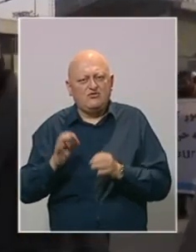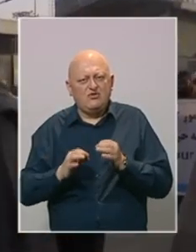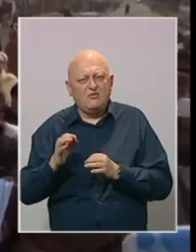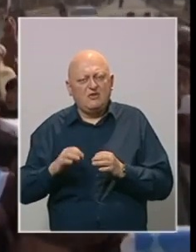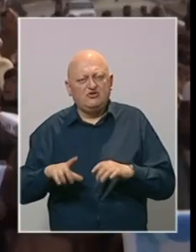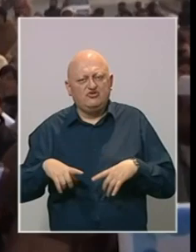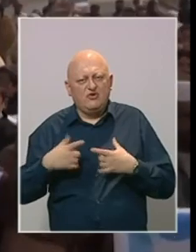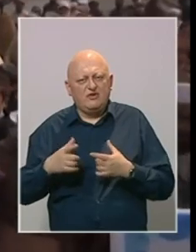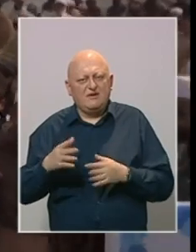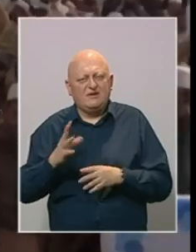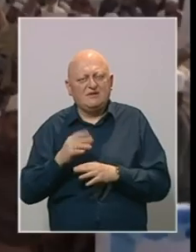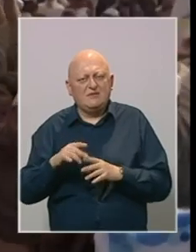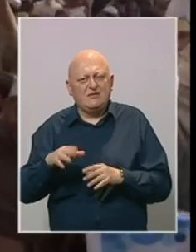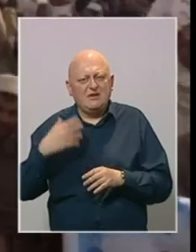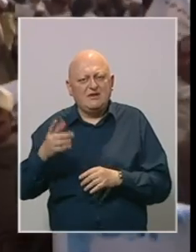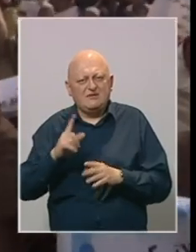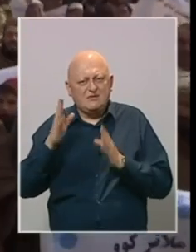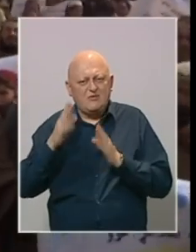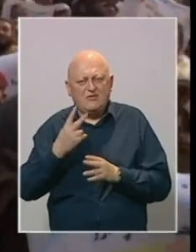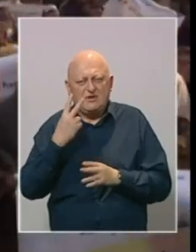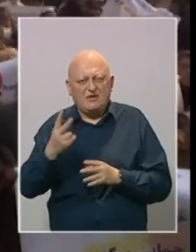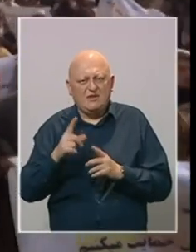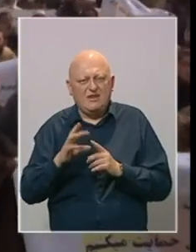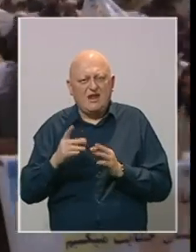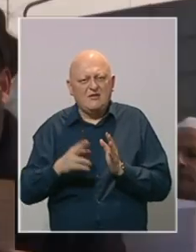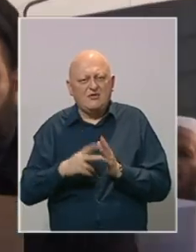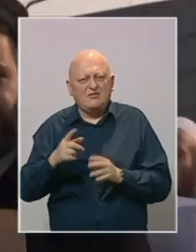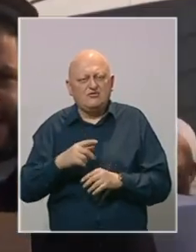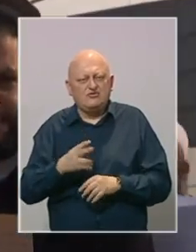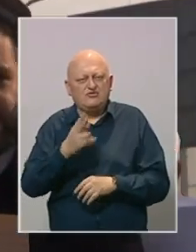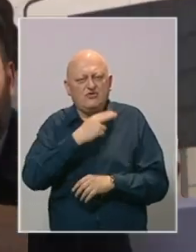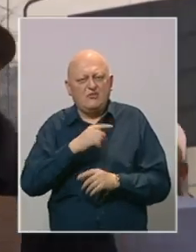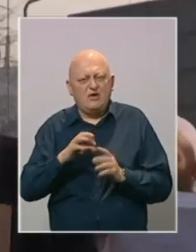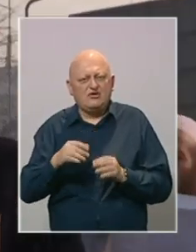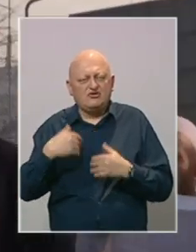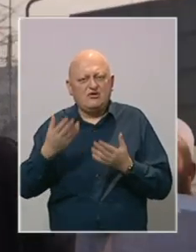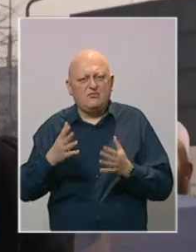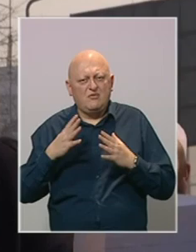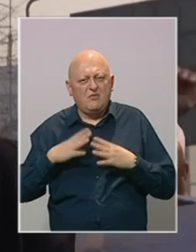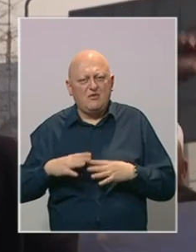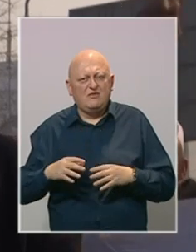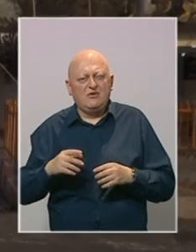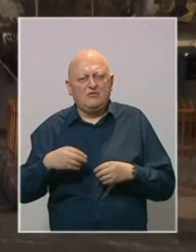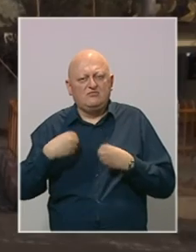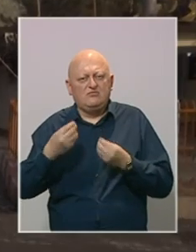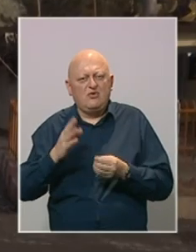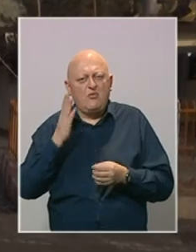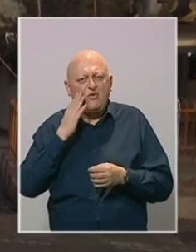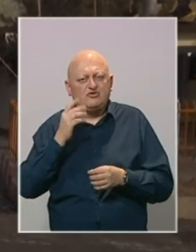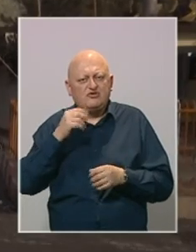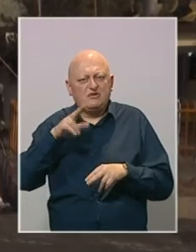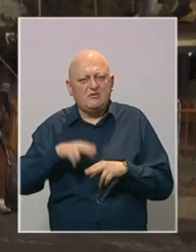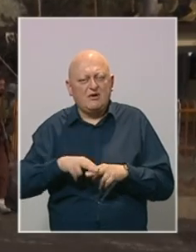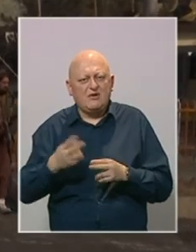normalnoj tokove. Zapad i dalje s nepovjerenjem gleda na talibane, dok dužnostnici iz Kabula šalju pomirljive tonove o poštovanju